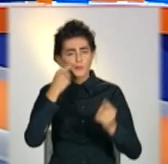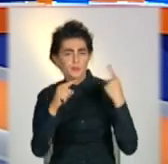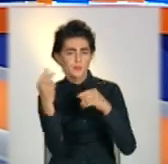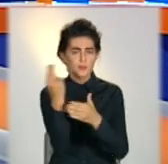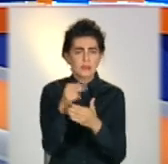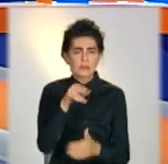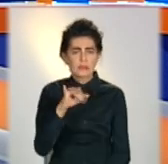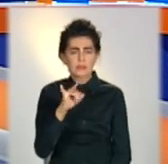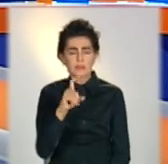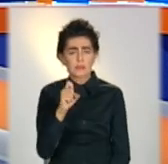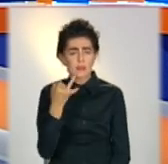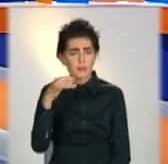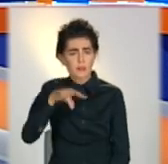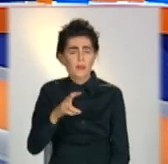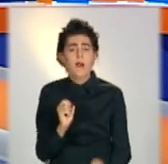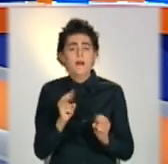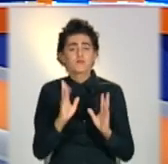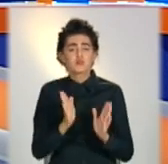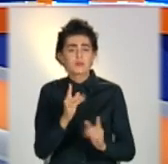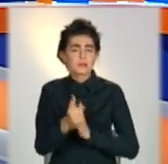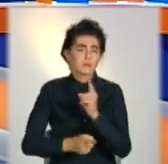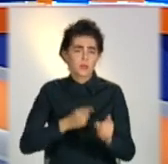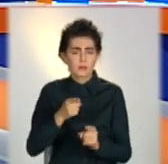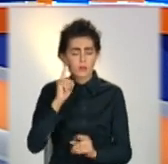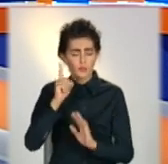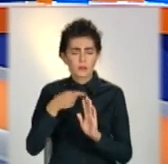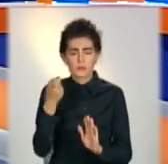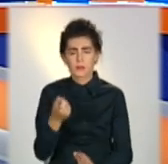Як саме зміниться пірс, вже знає Максим Чумак.